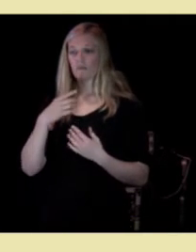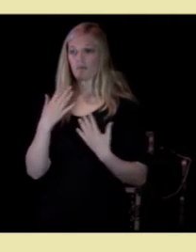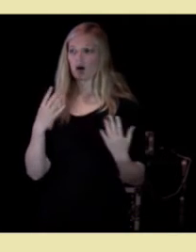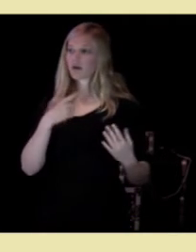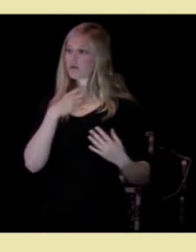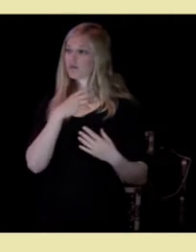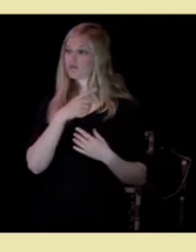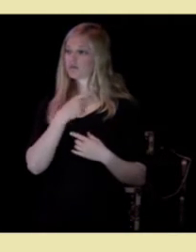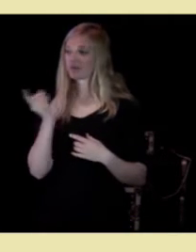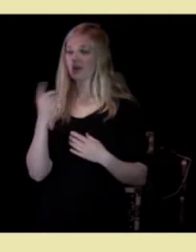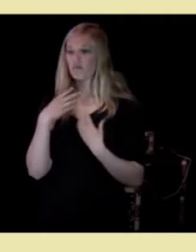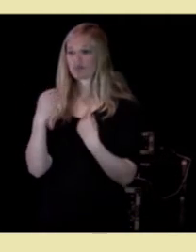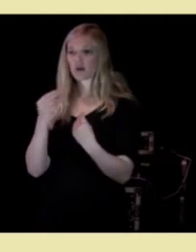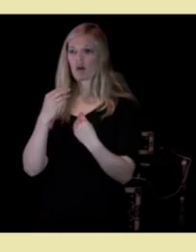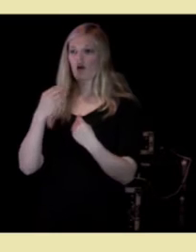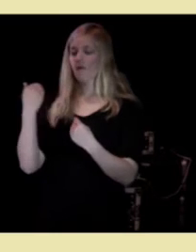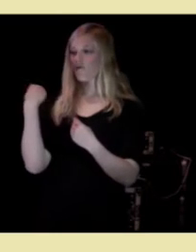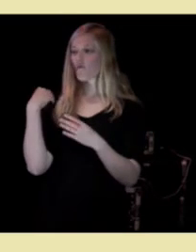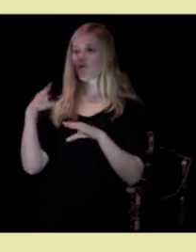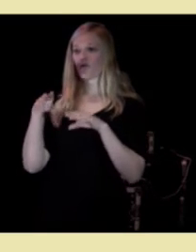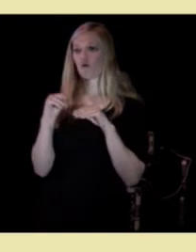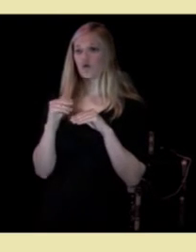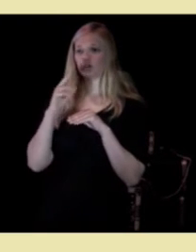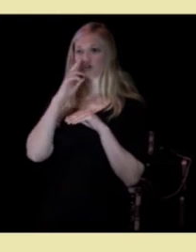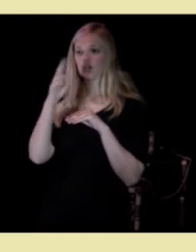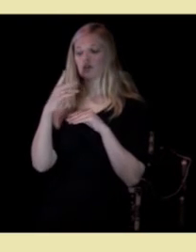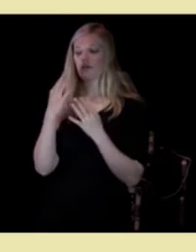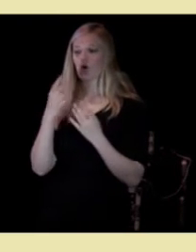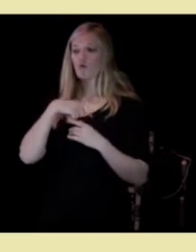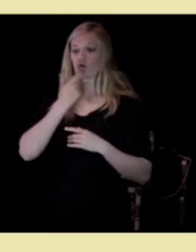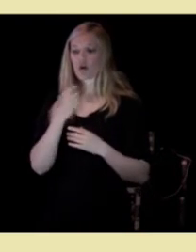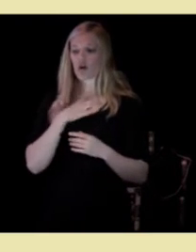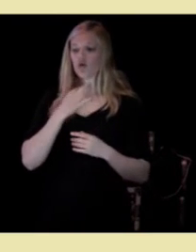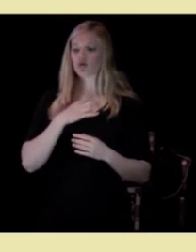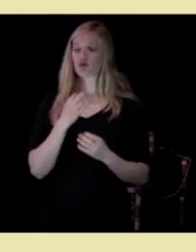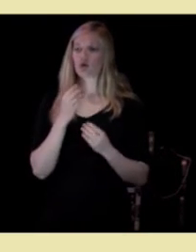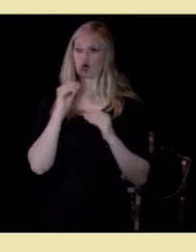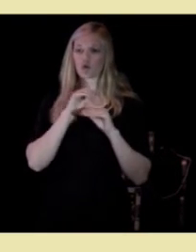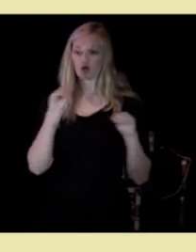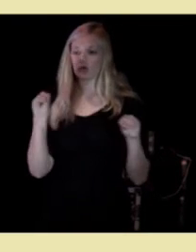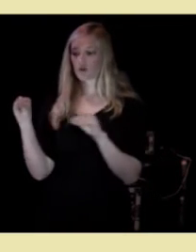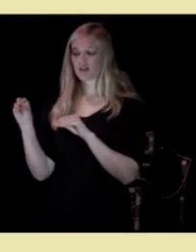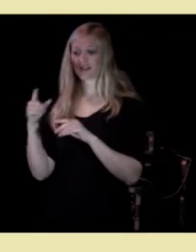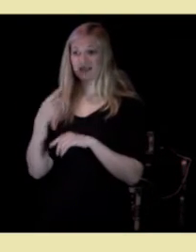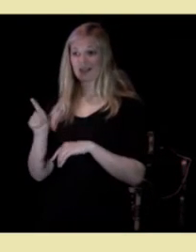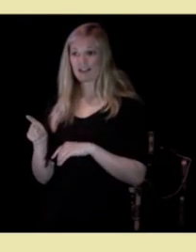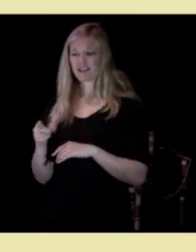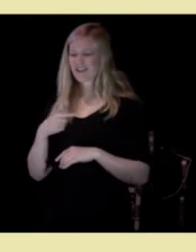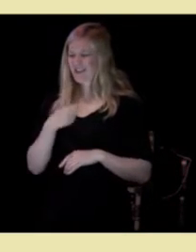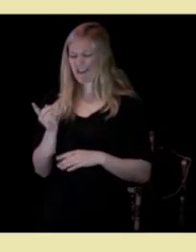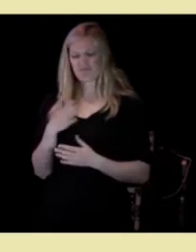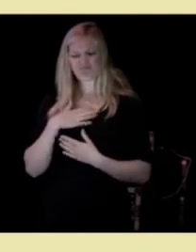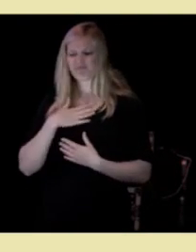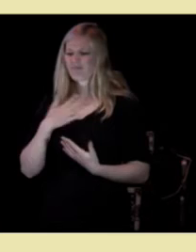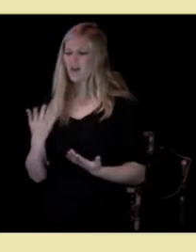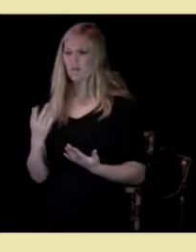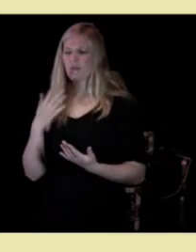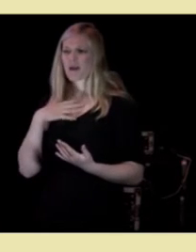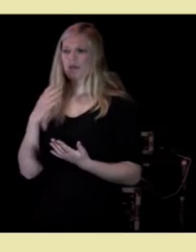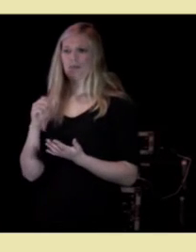vårens nyhet om hva unge nå vil utdanne seg til. De vil ikke lenger bli noe innen media.